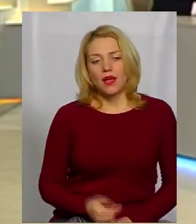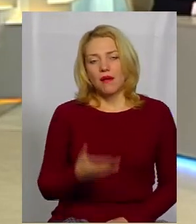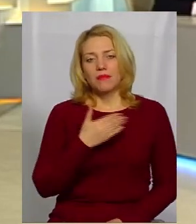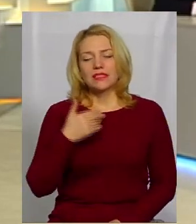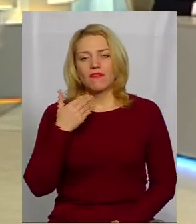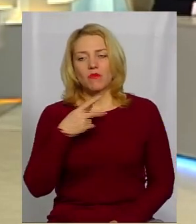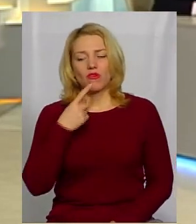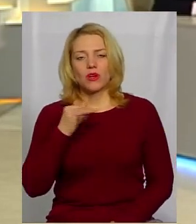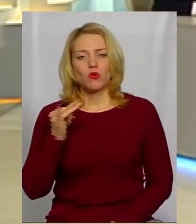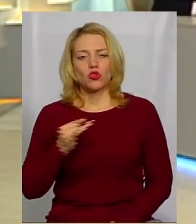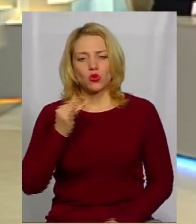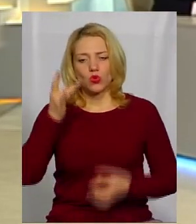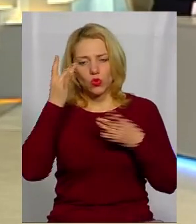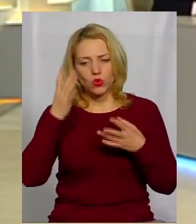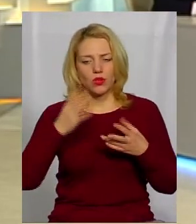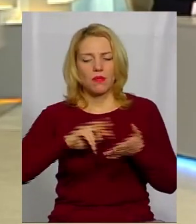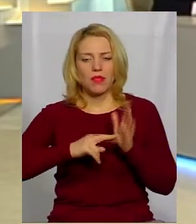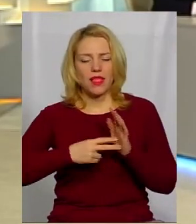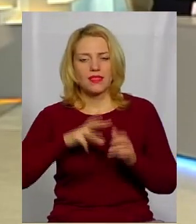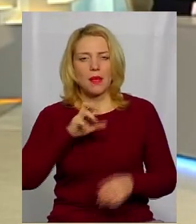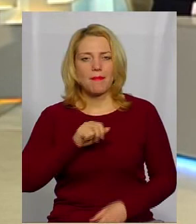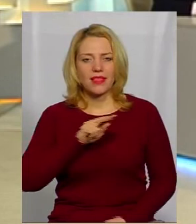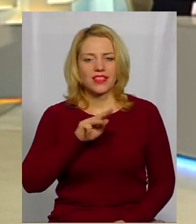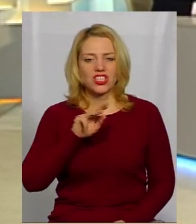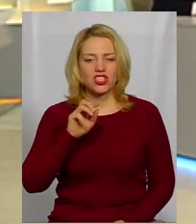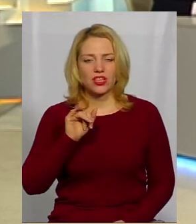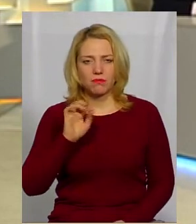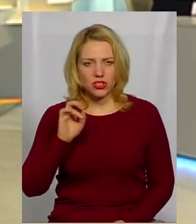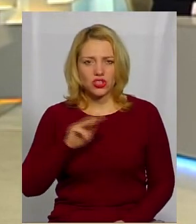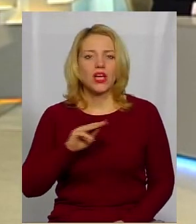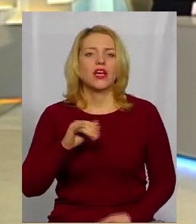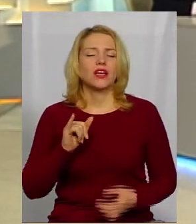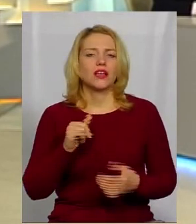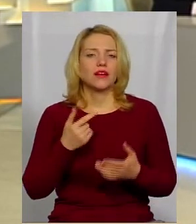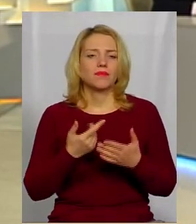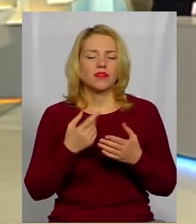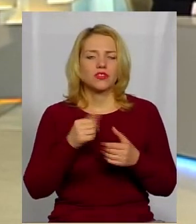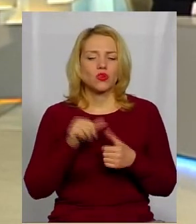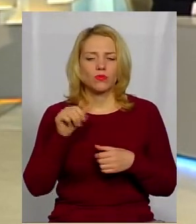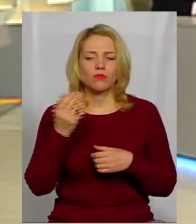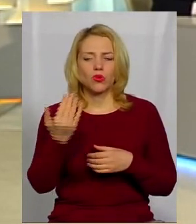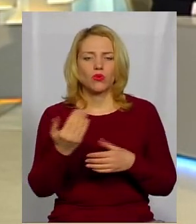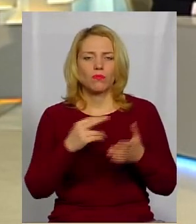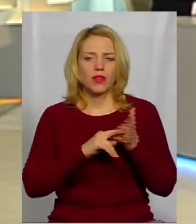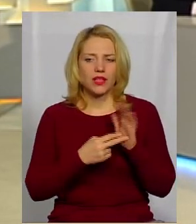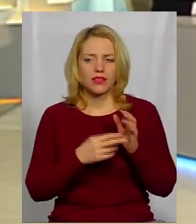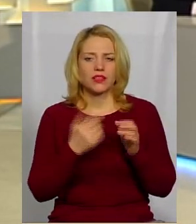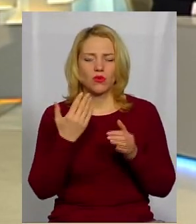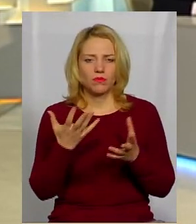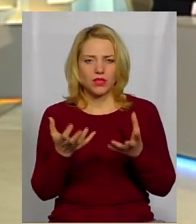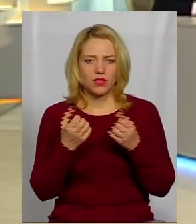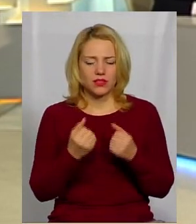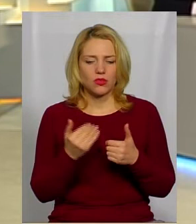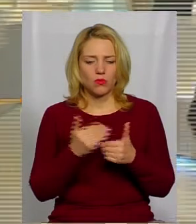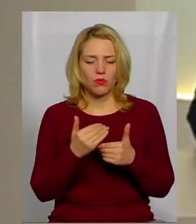план Меджибожа, який, зокрема, його прийняття допомогло б в